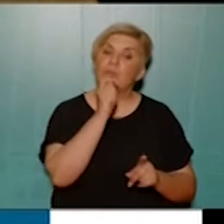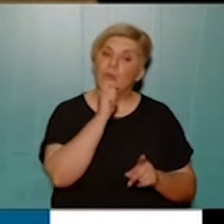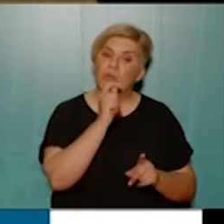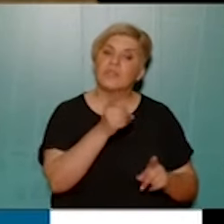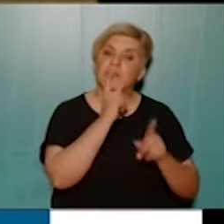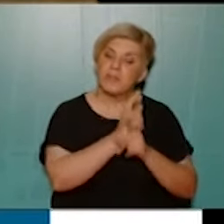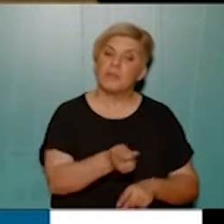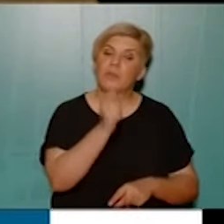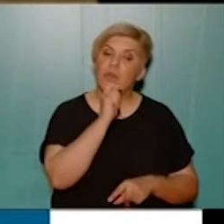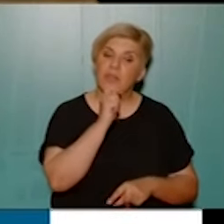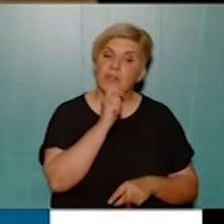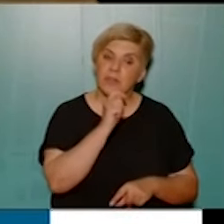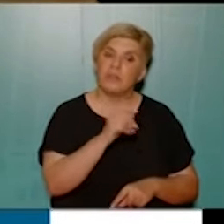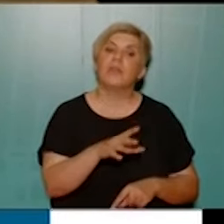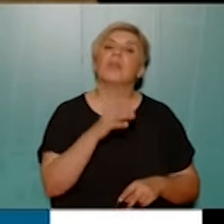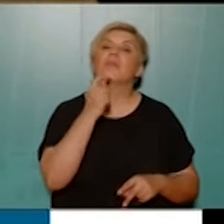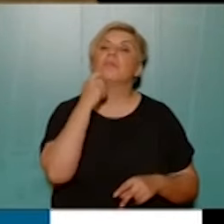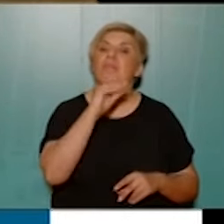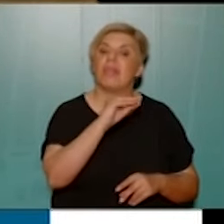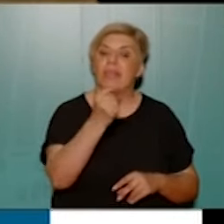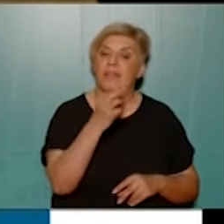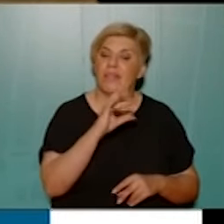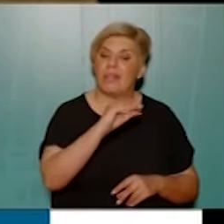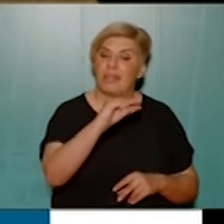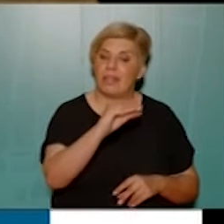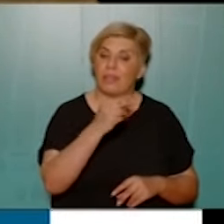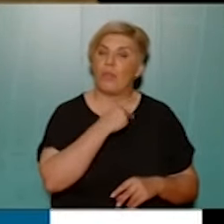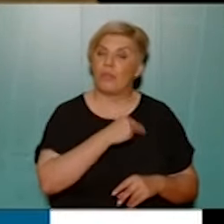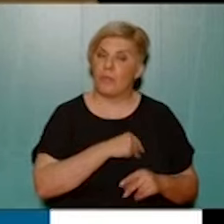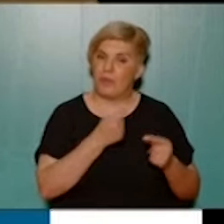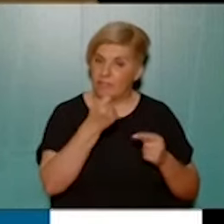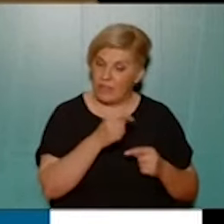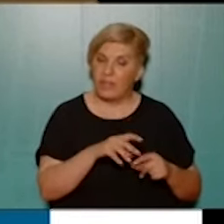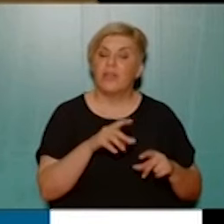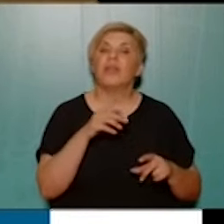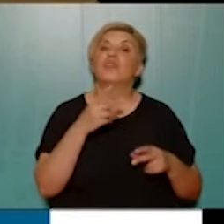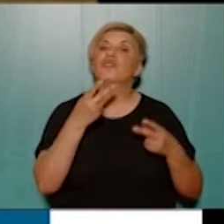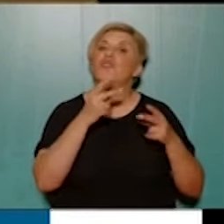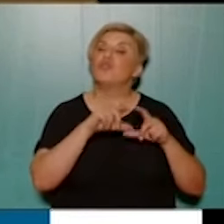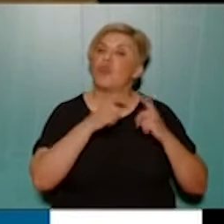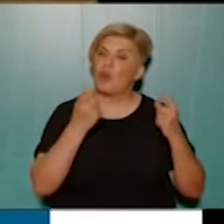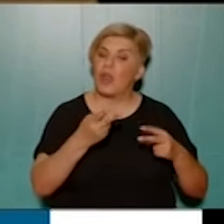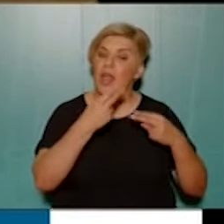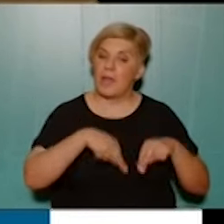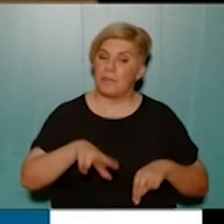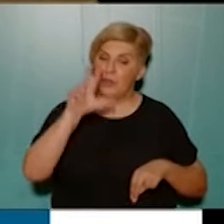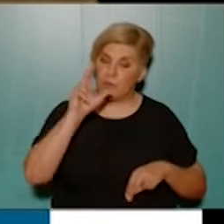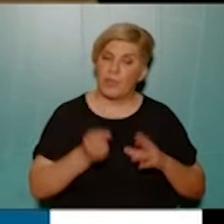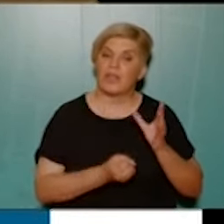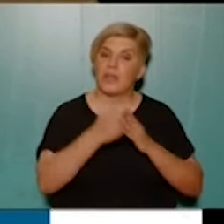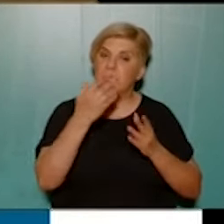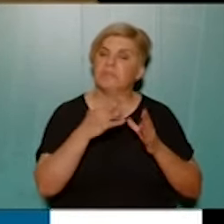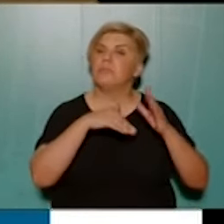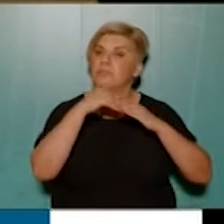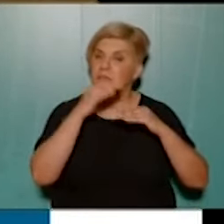τη συγκεκριμένη πολιτική υποχρηματοδότησης των δήμων, των σχολικών επιτροπών και για κατασκευή νέων σχολικών κτηρίων